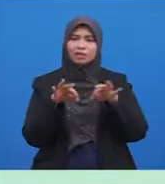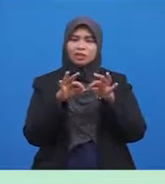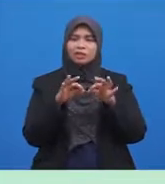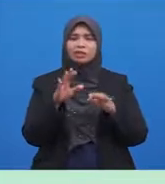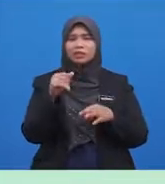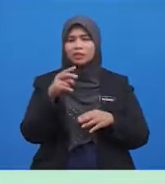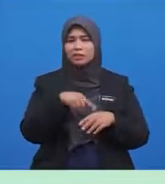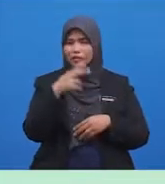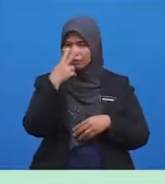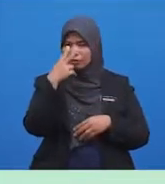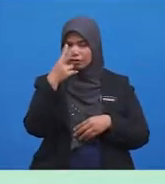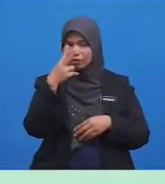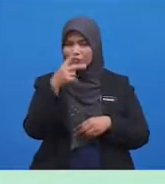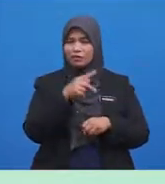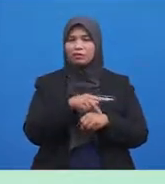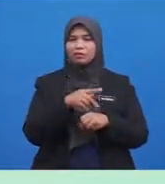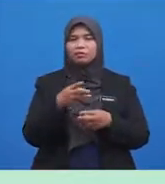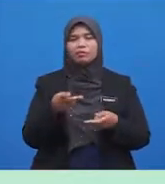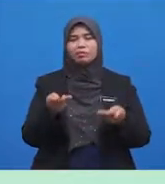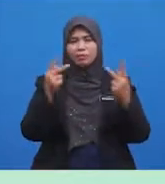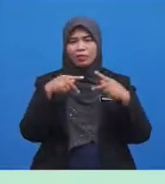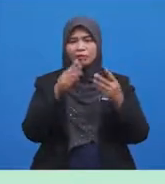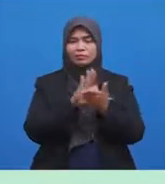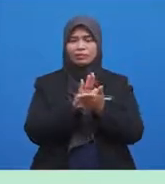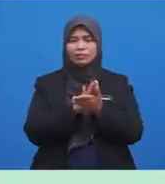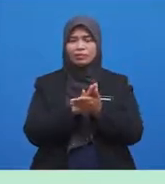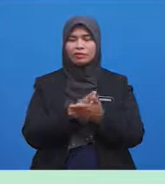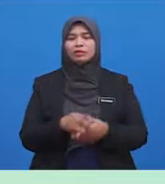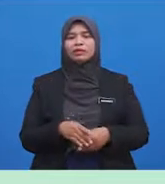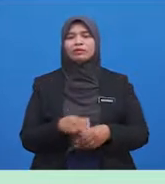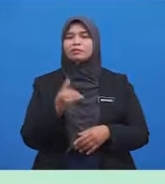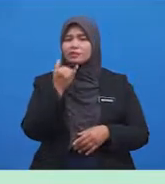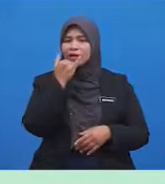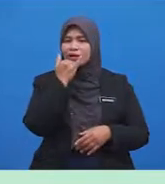ditonton Ketika pulang sekolah Salah ya adik-adik